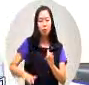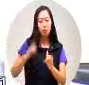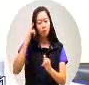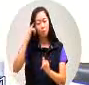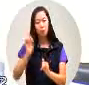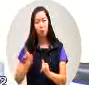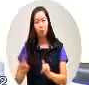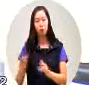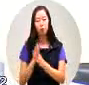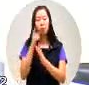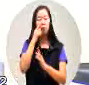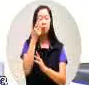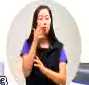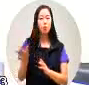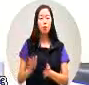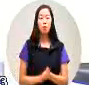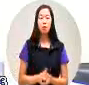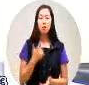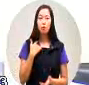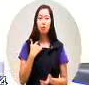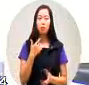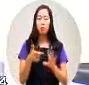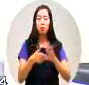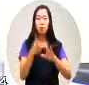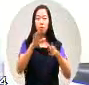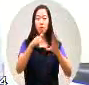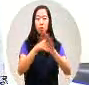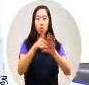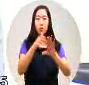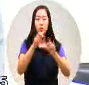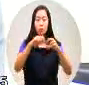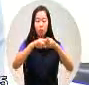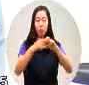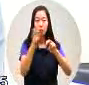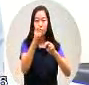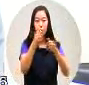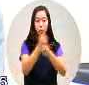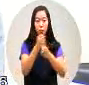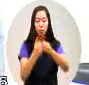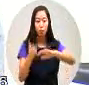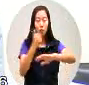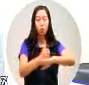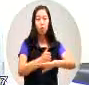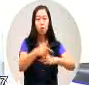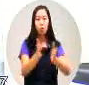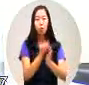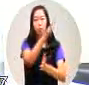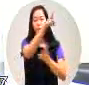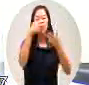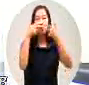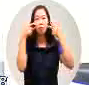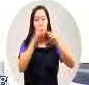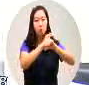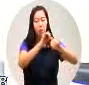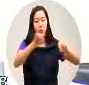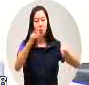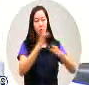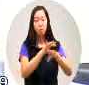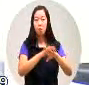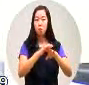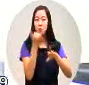我早就知道只要李宏远当部长对原住民的土地限制会发生问题